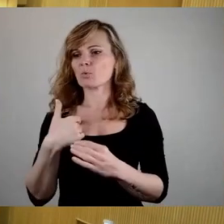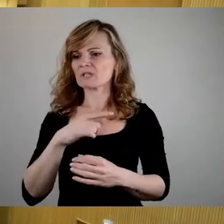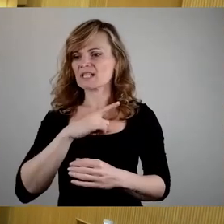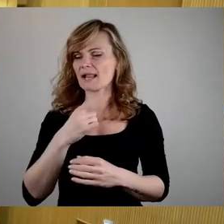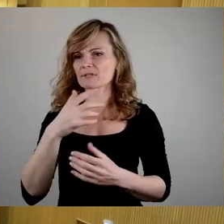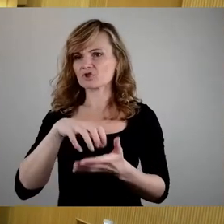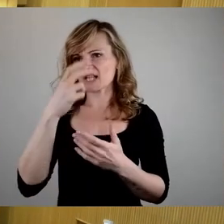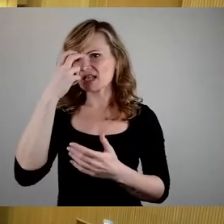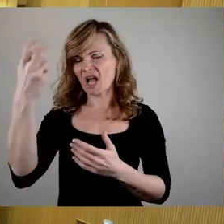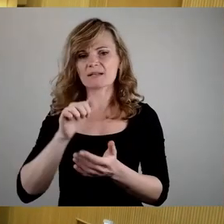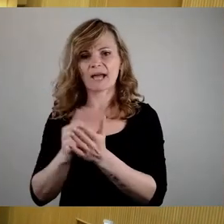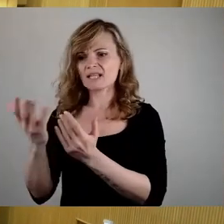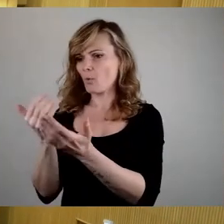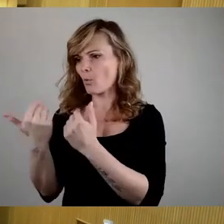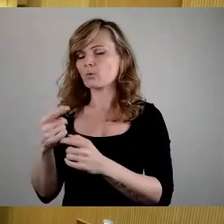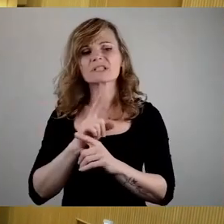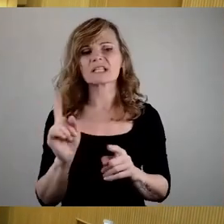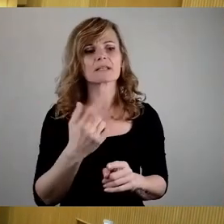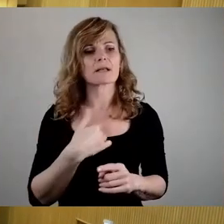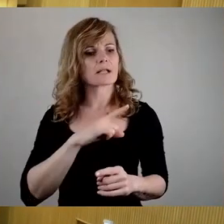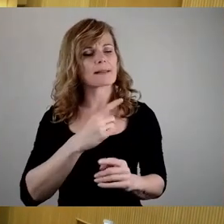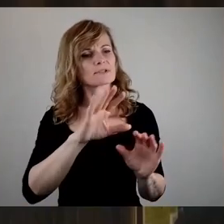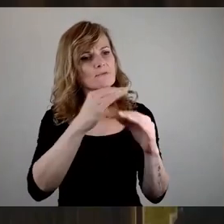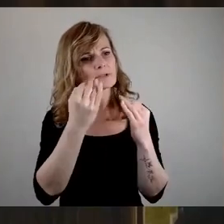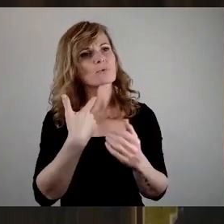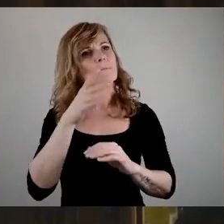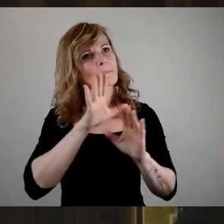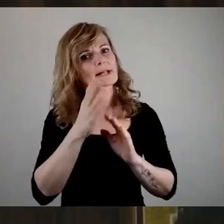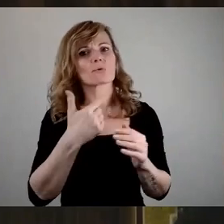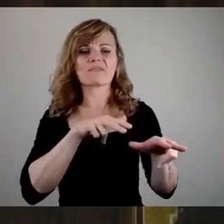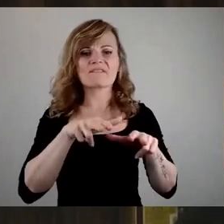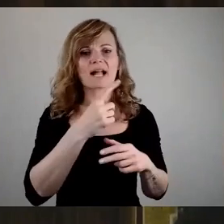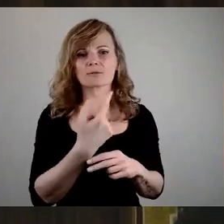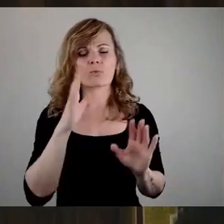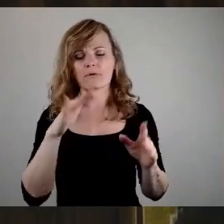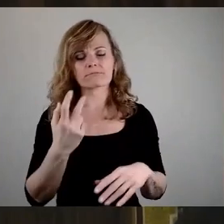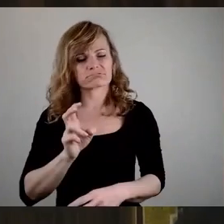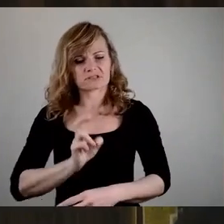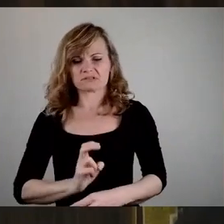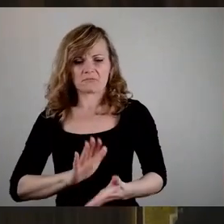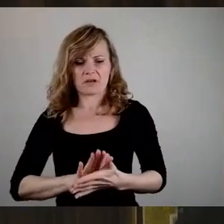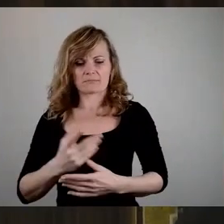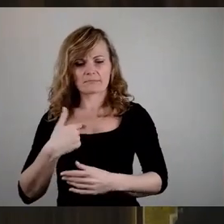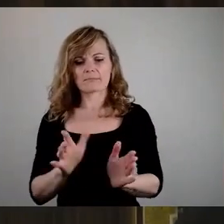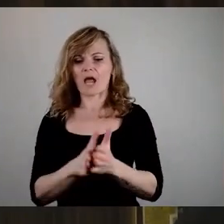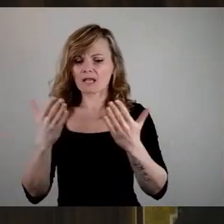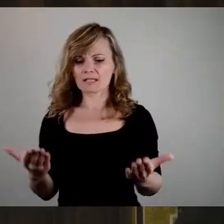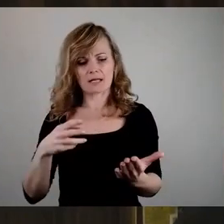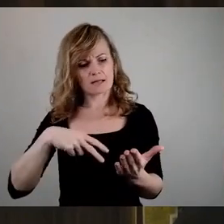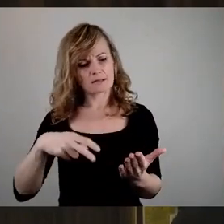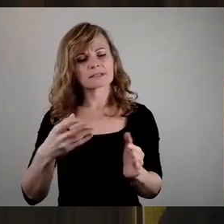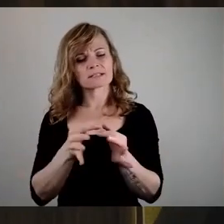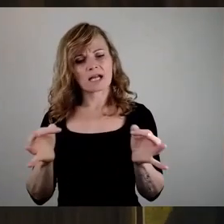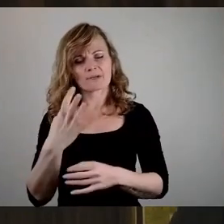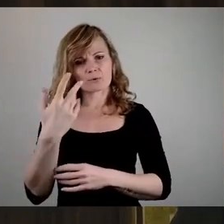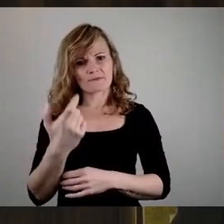weniger aus sozusagen Meldungen in der Verwaltung. Hier geht es um einen Artikel in der, ein Tag 24 vom